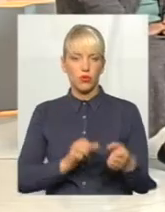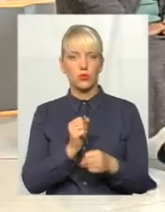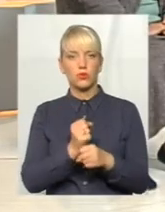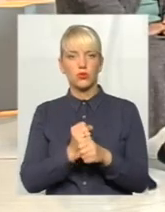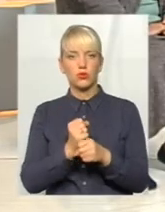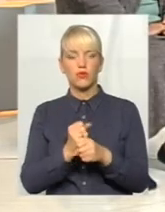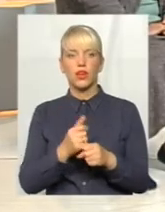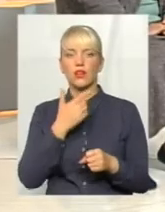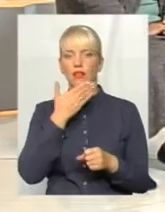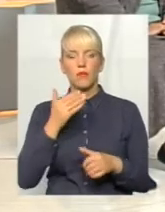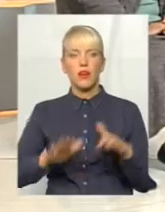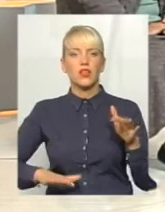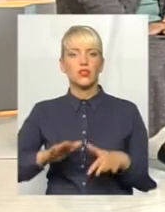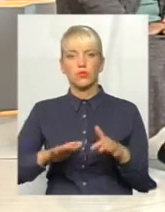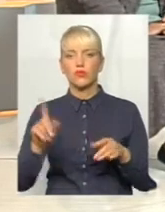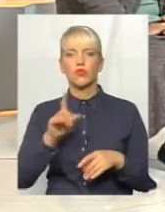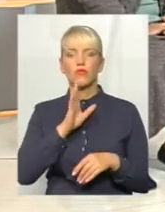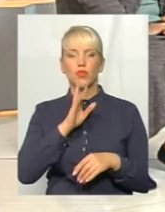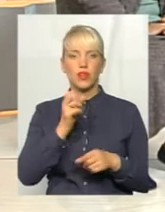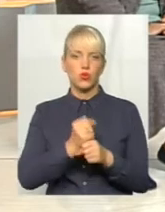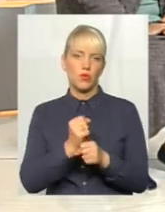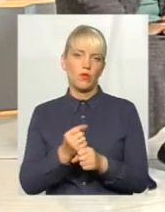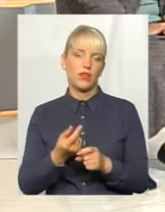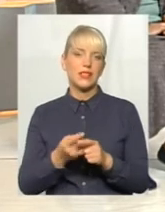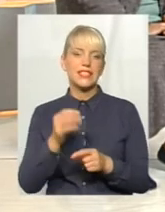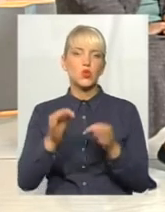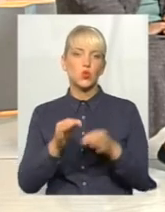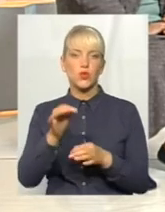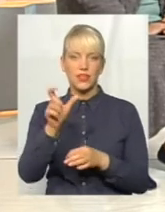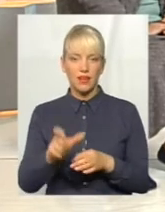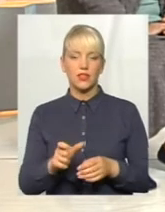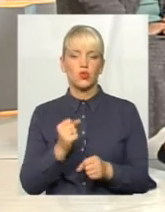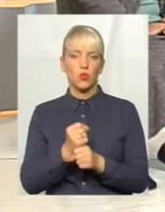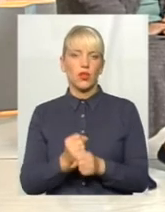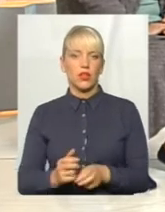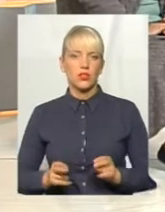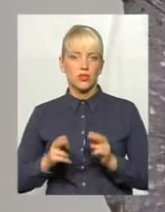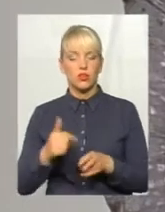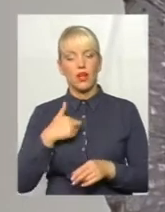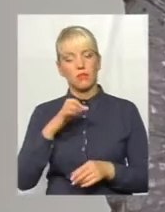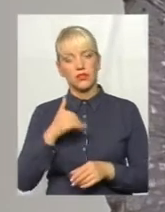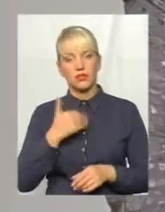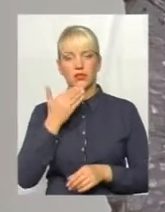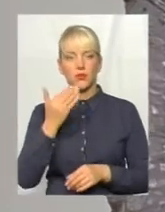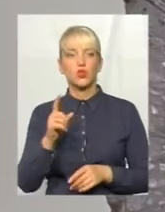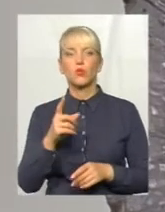тому, що вона зробила цей злочин. Я сьогодні би хотіла її запитати, чому вона не з'явилася на цю студію. Вона